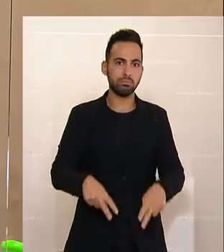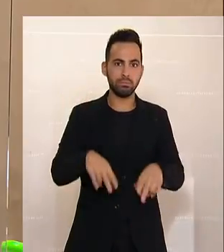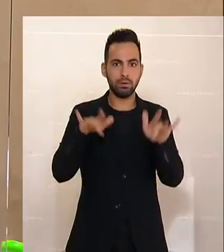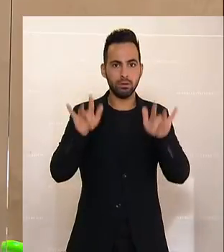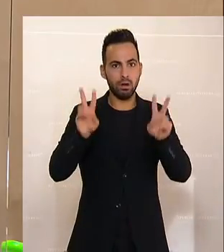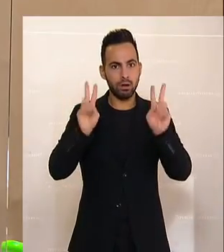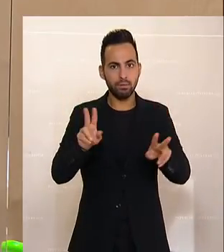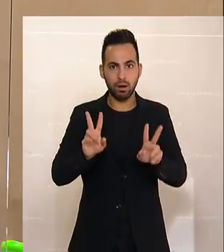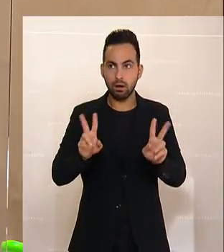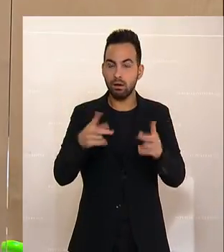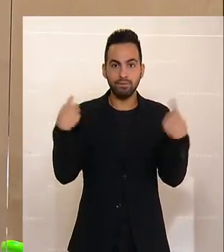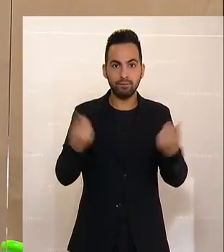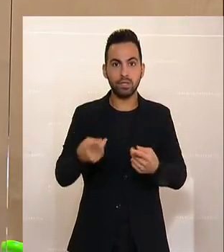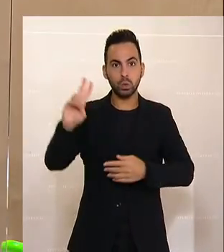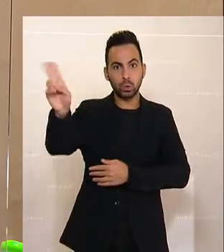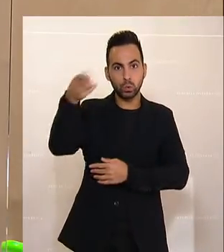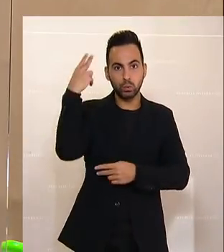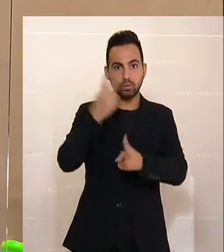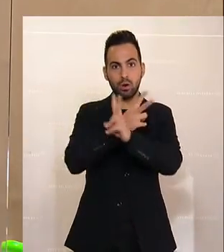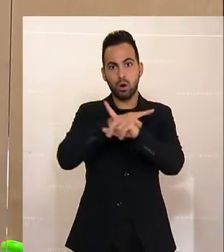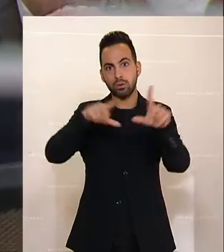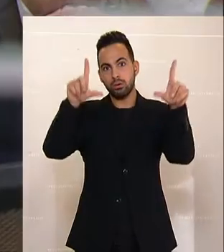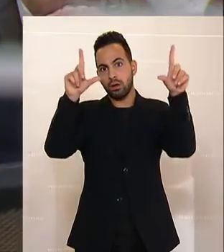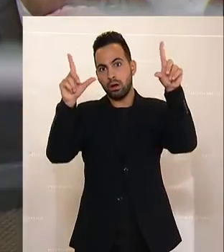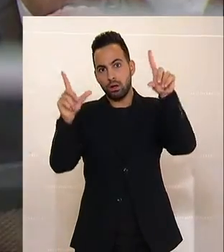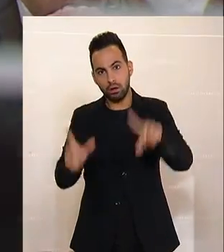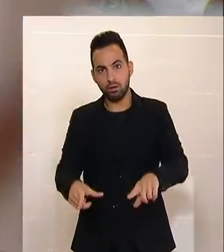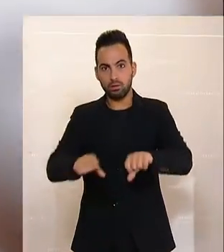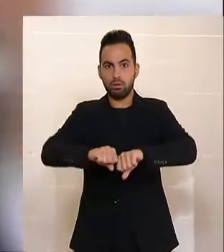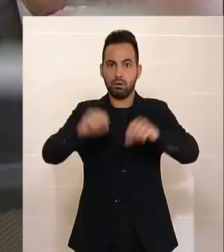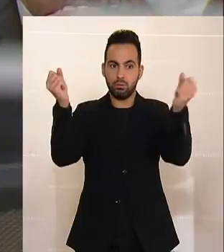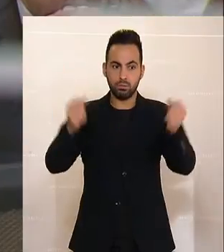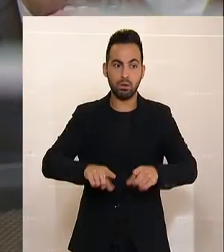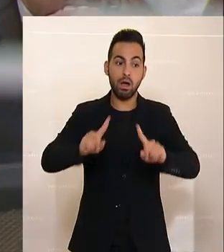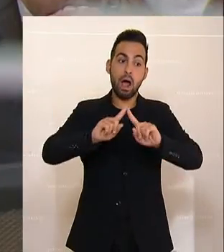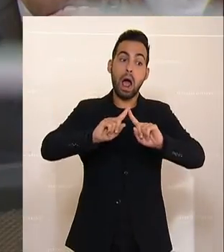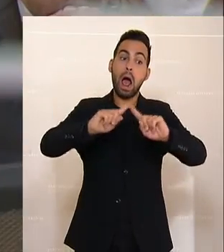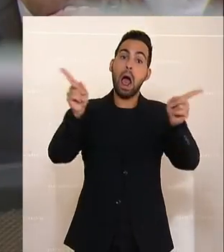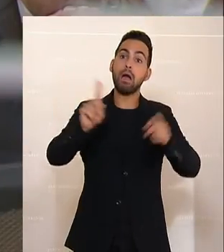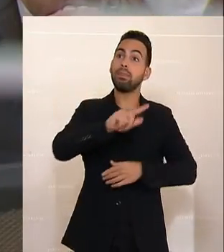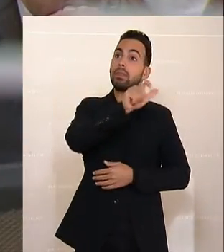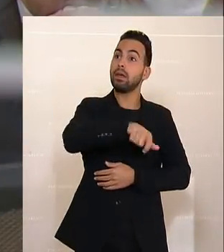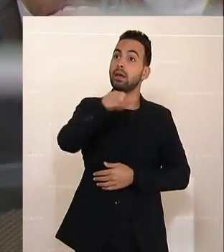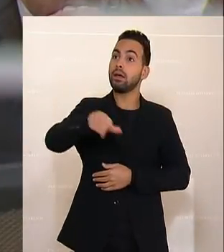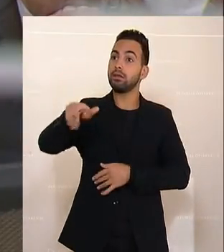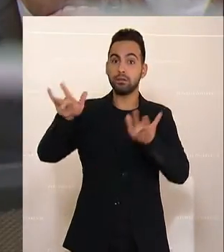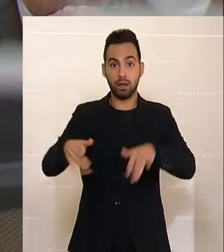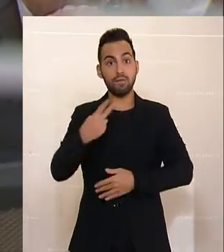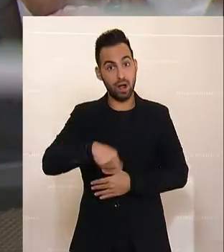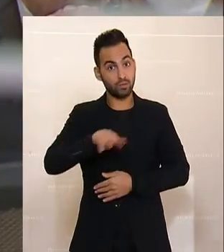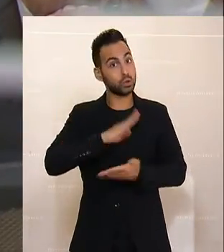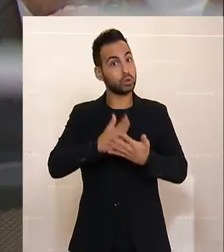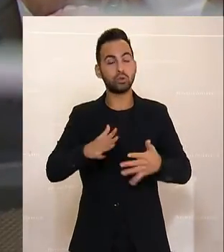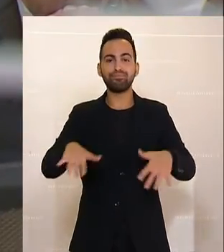unser aller Ansehen. Andere wiederum, andere haben dafür die Verantwortung bereits